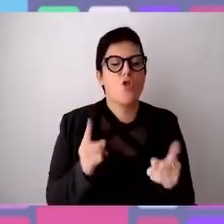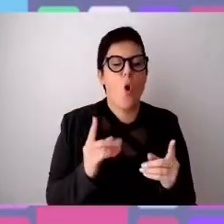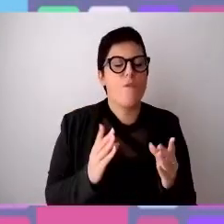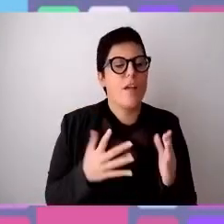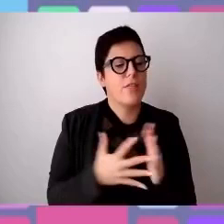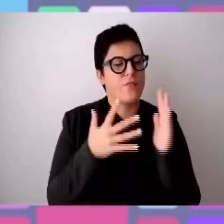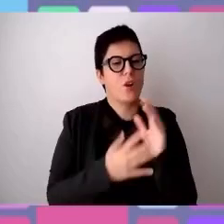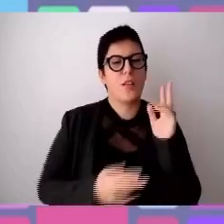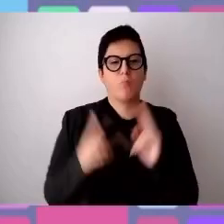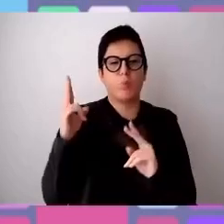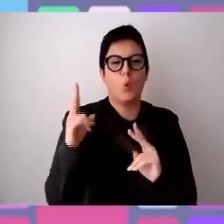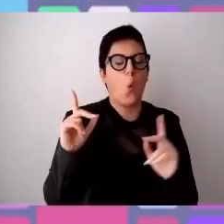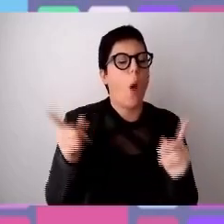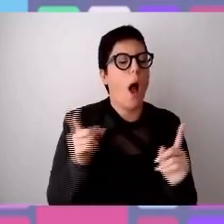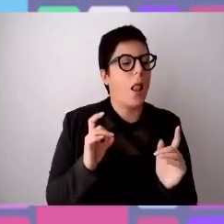non è male questo